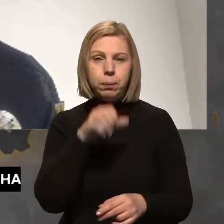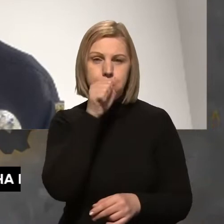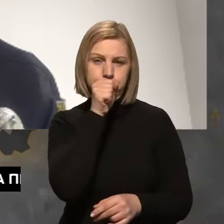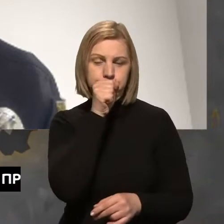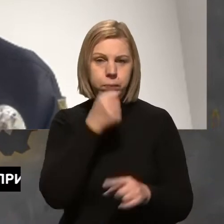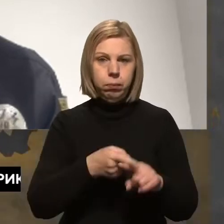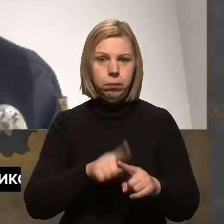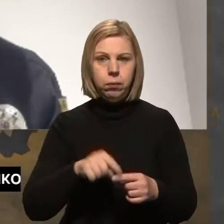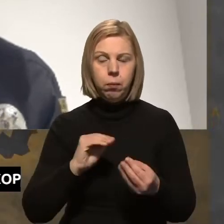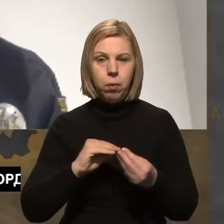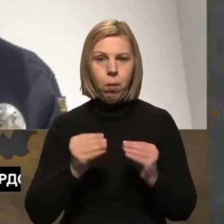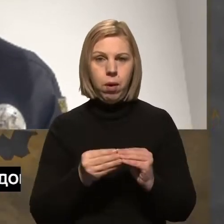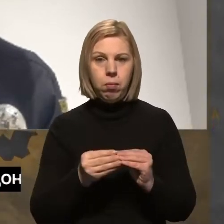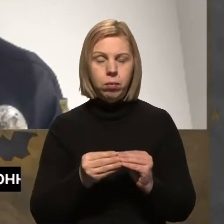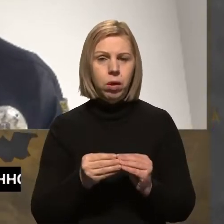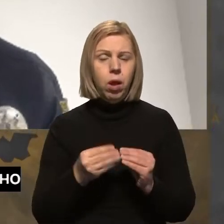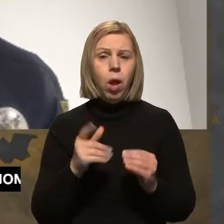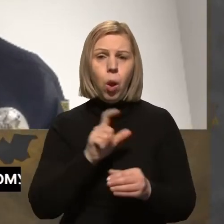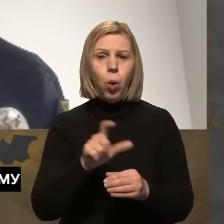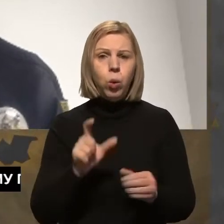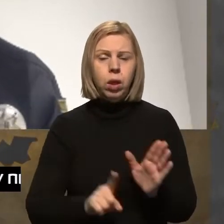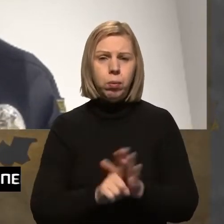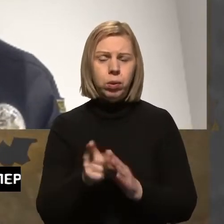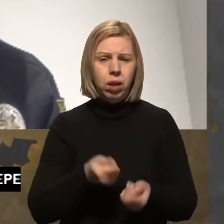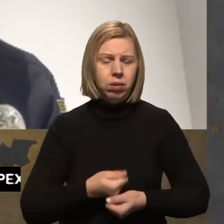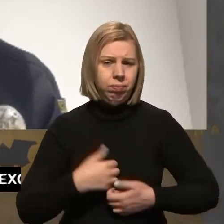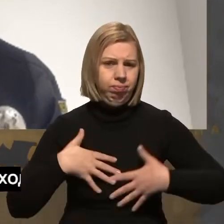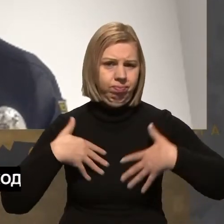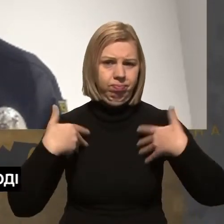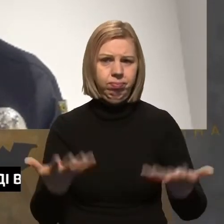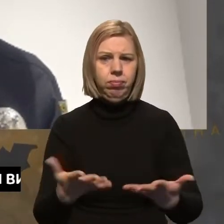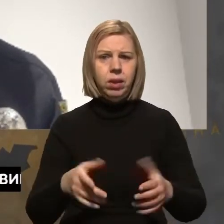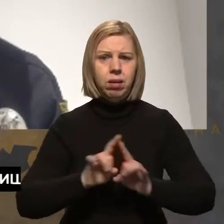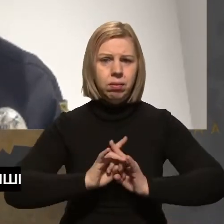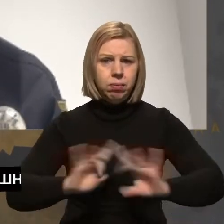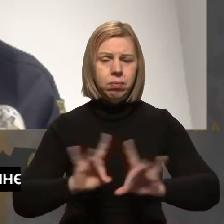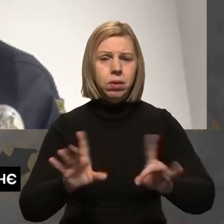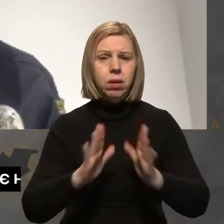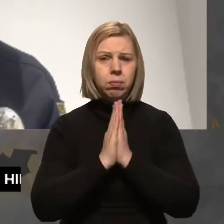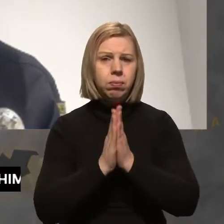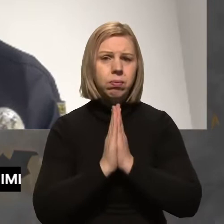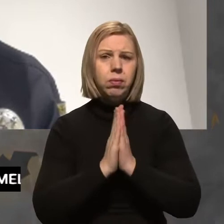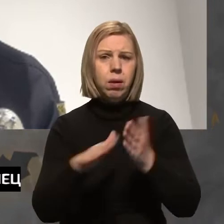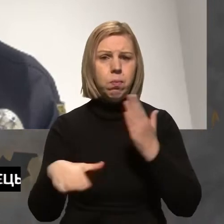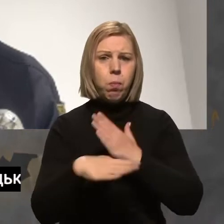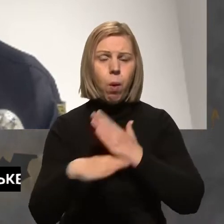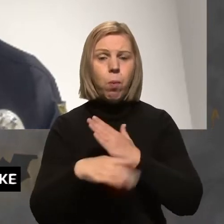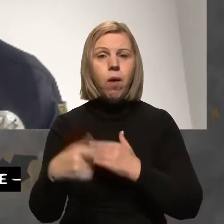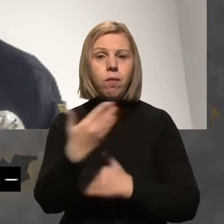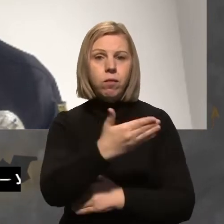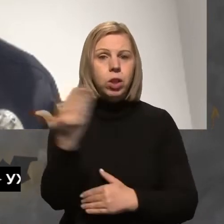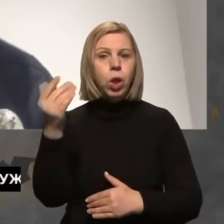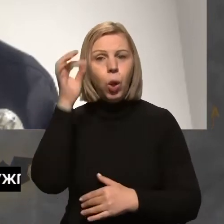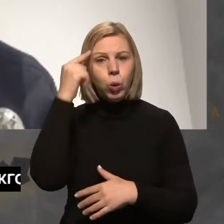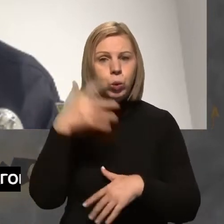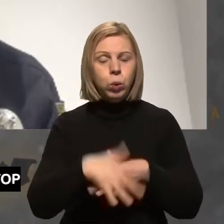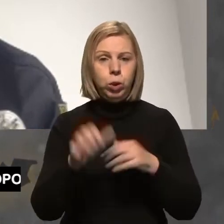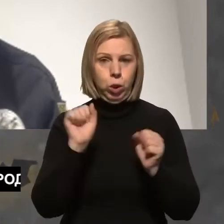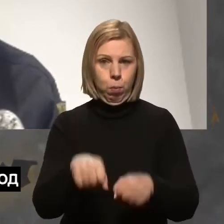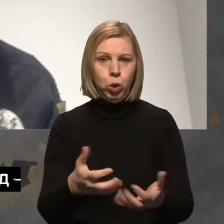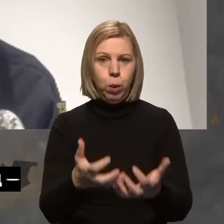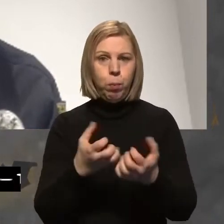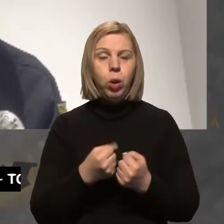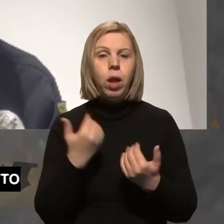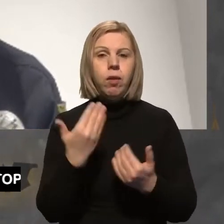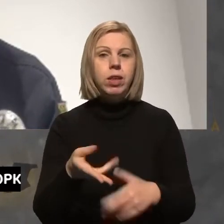про цю проблему. Тобто люди почали говорити, почали звертатися по допомогу, вони розуміють, що вони можуть її отримати,